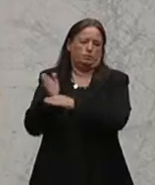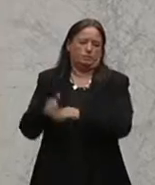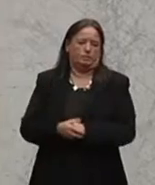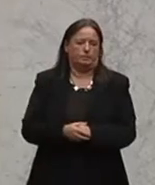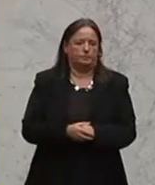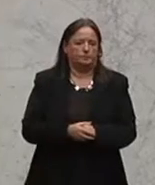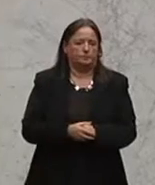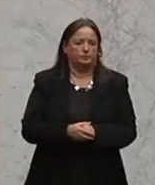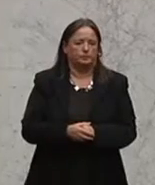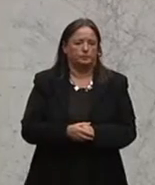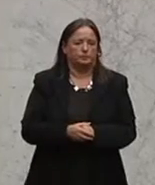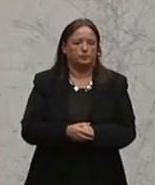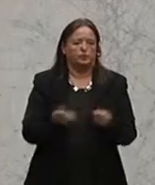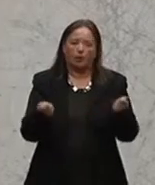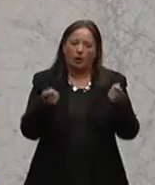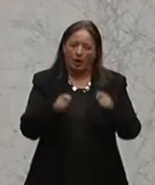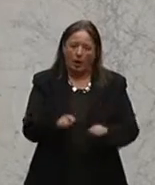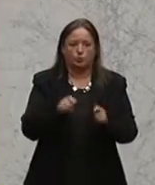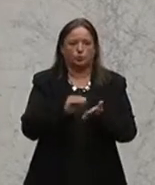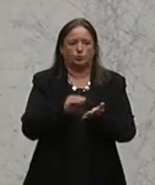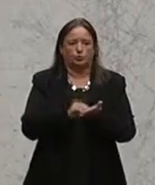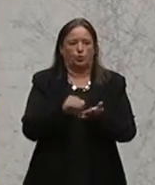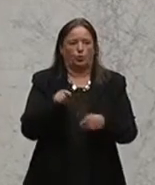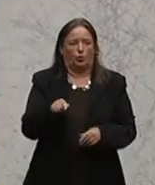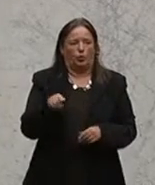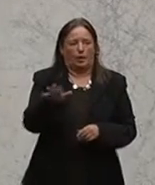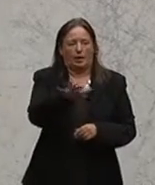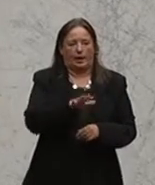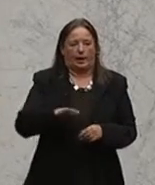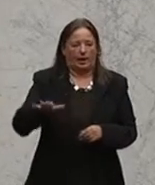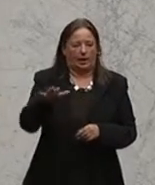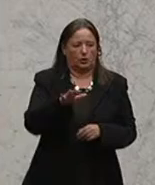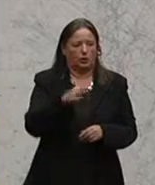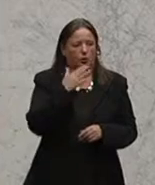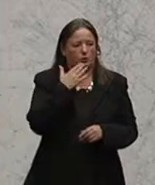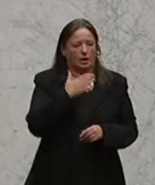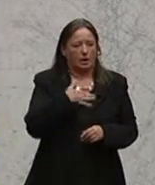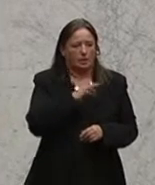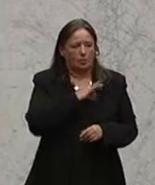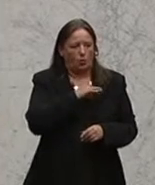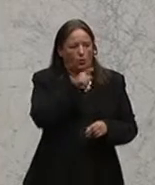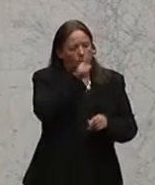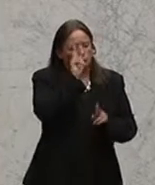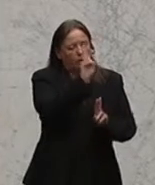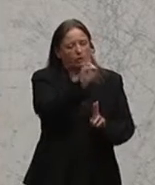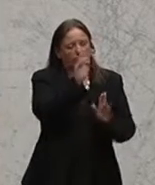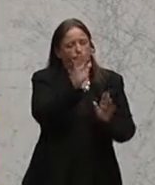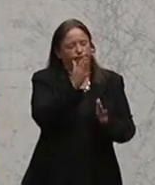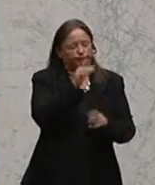Und vielleicht abschließend noch zur Modellregion. Lieber Harald Walzer, du hast wahrscheinlich